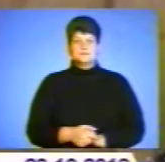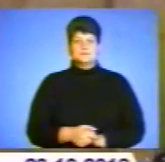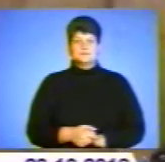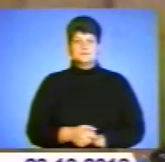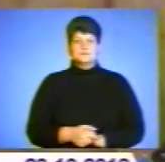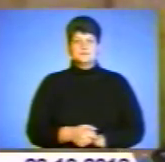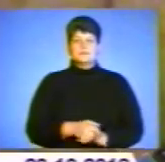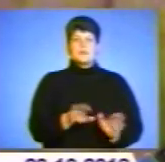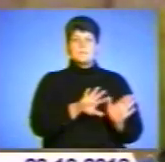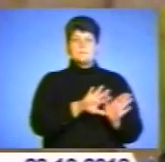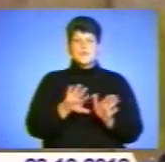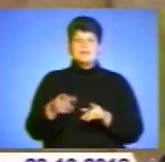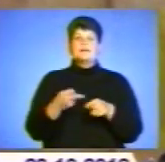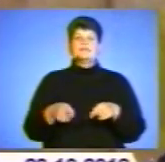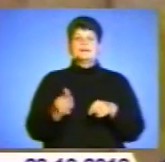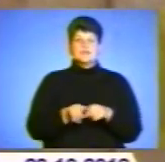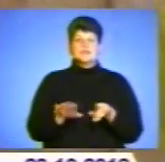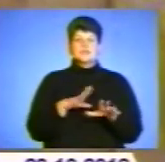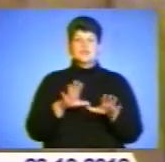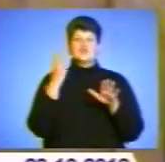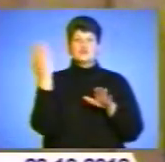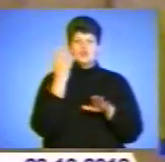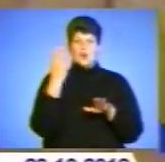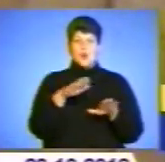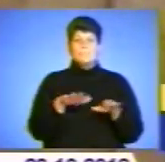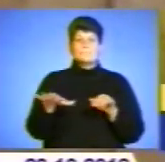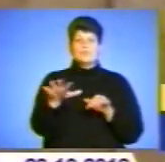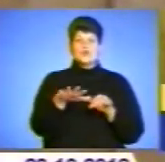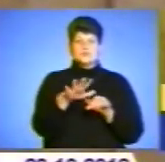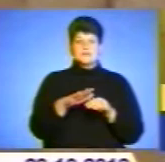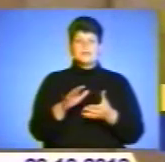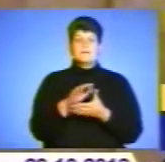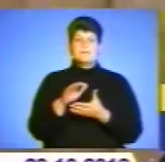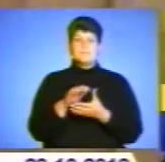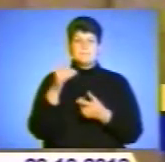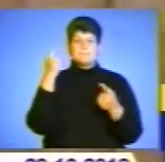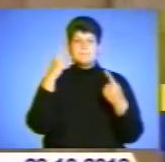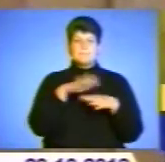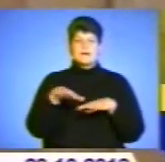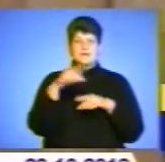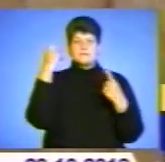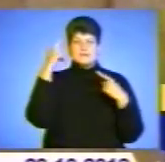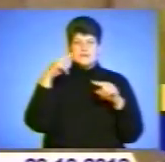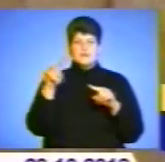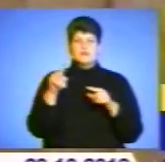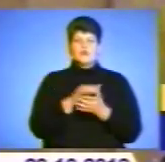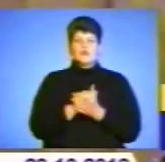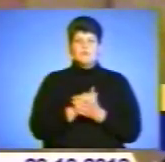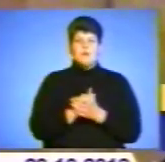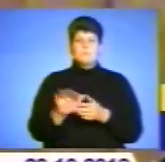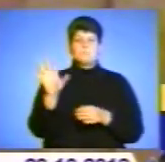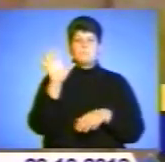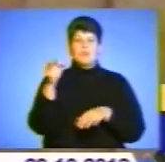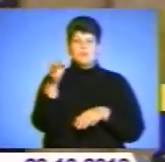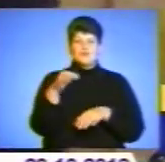Пройде на тих самих чотирьох площадках центр, це Майдан мистецтв, Дружба, будемо казати так, в народі П'ятачок,